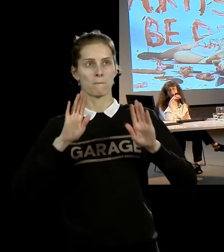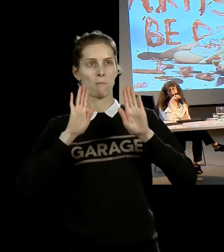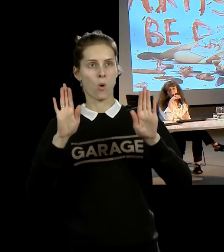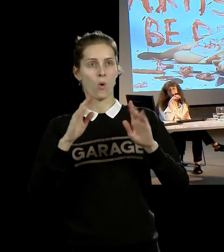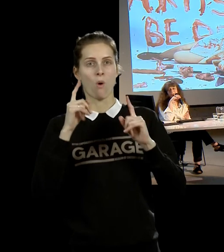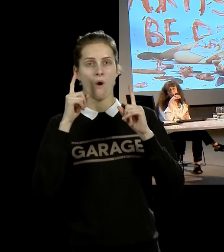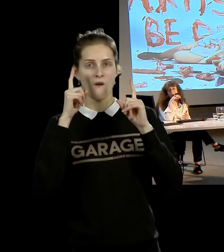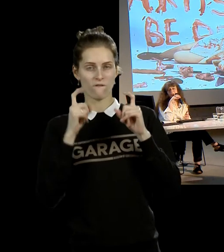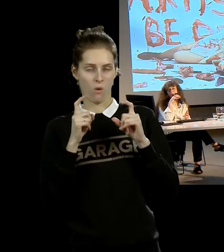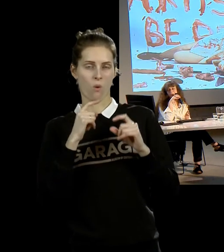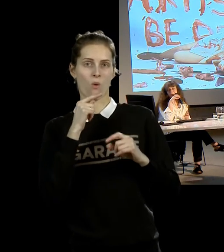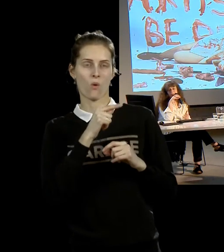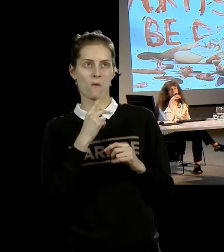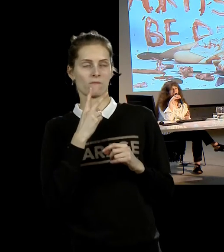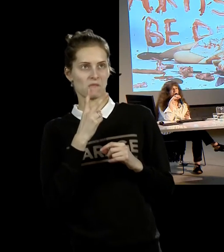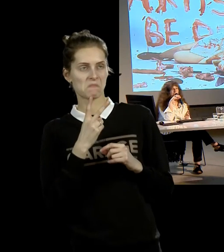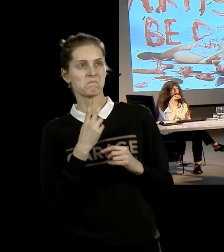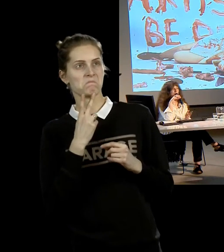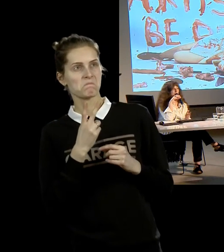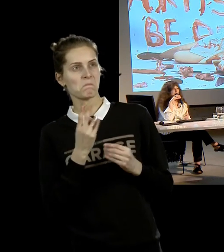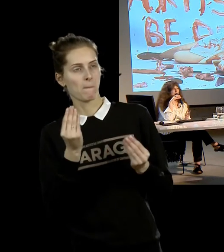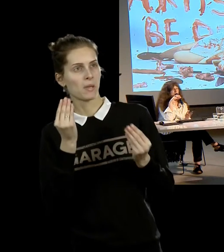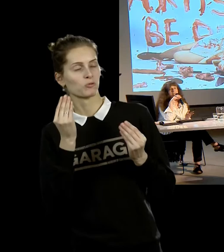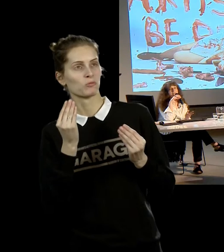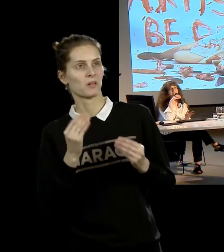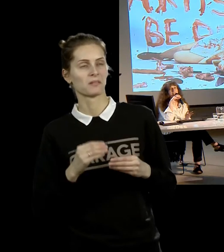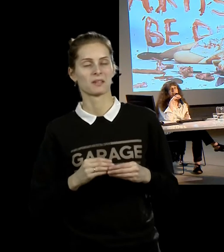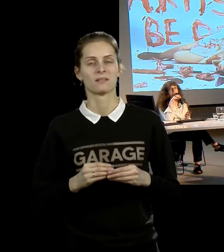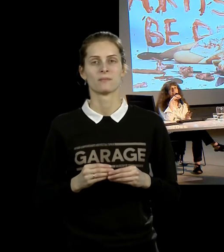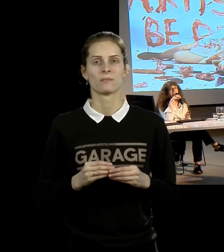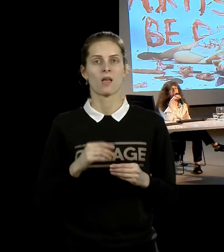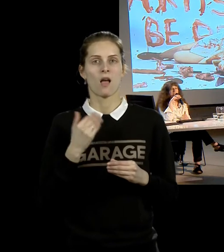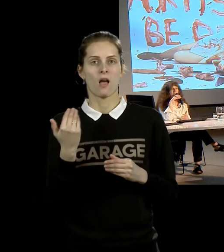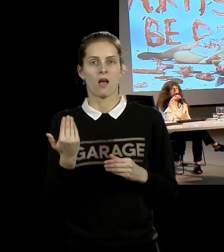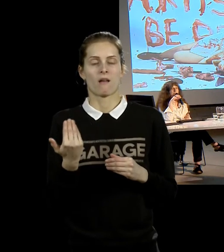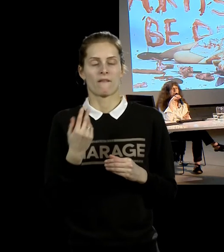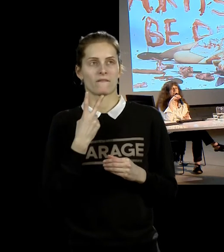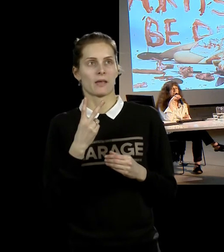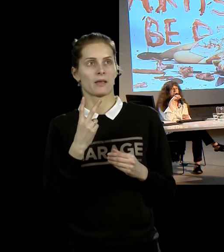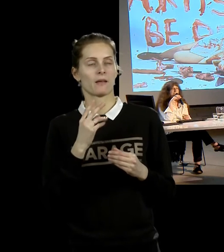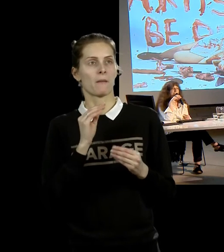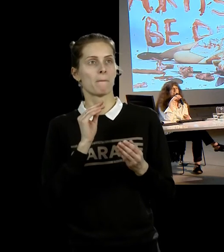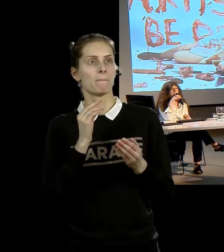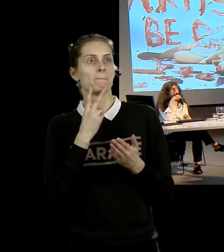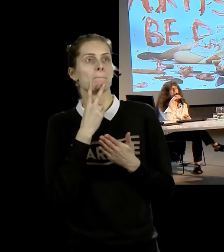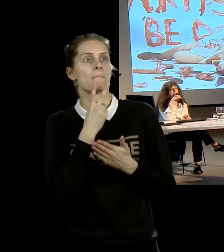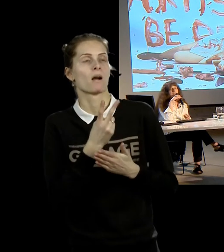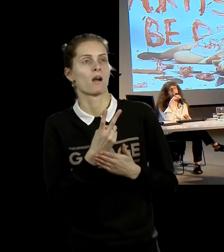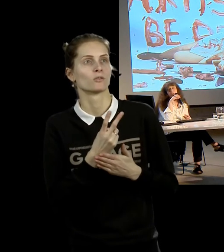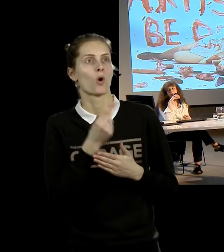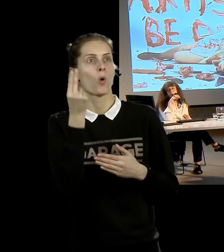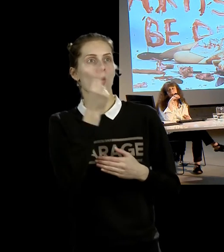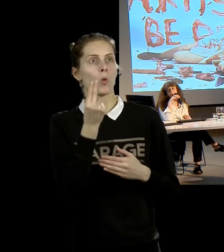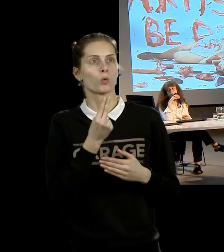достаточно эффектная, достаточно эффектно представляющая все то, что как художница себя достаточно иронично